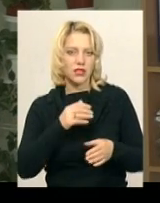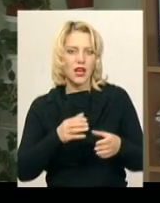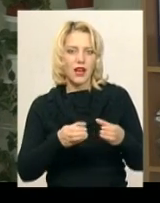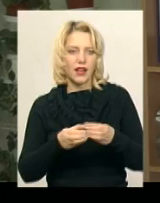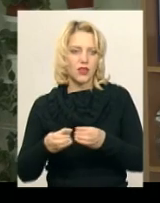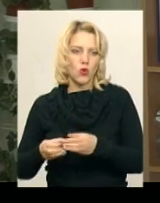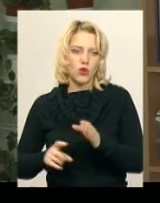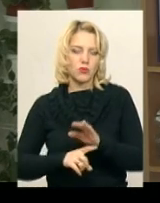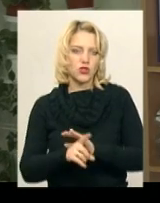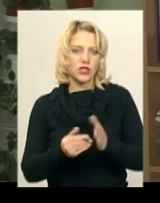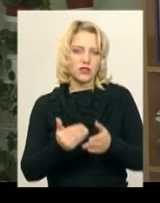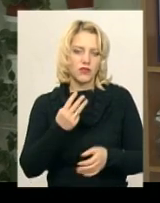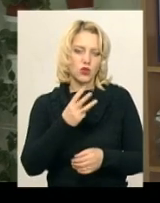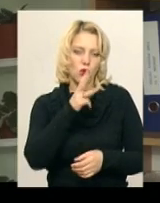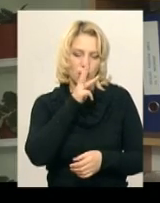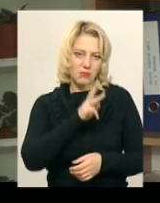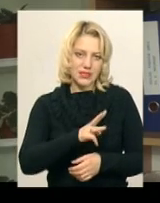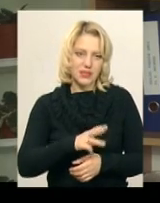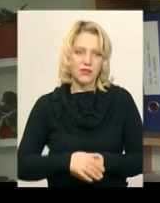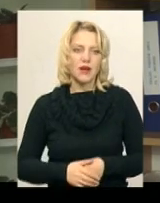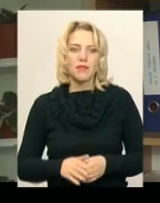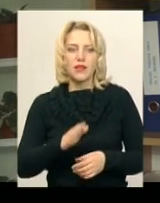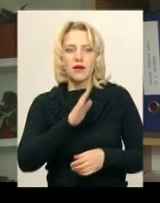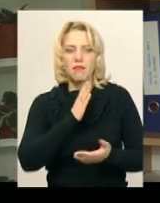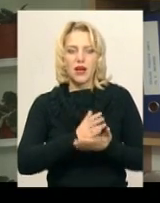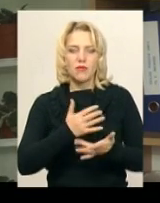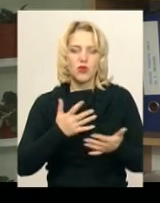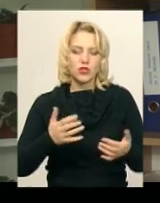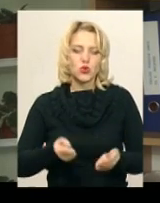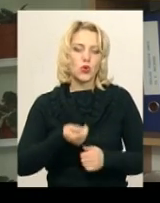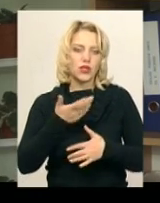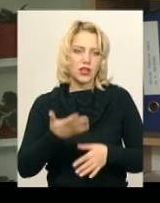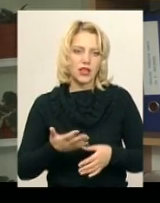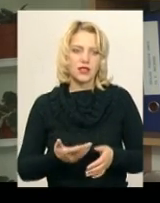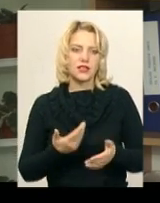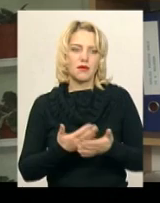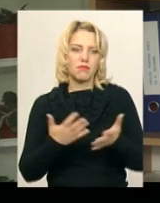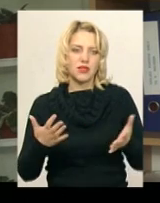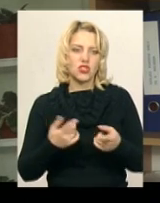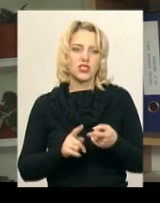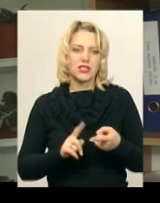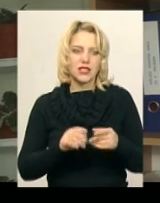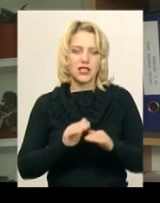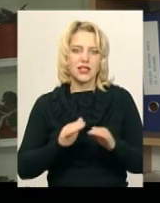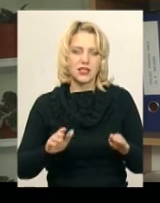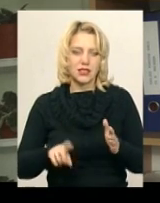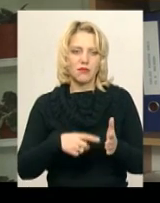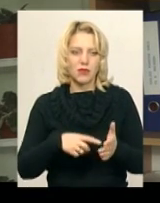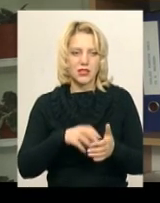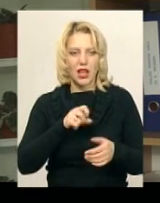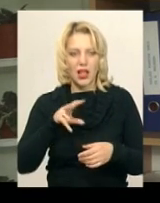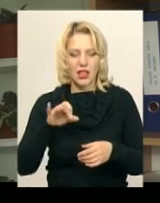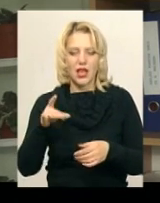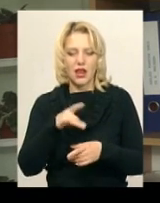починаючи від трьох місяців. Маємо різну кількість, переважно це все-таки діти з міста, але з